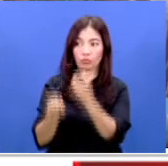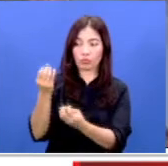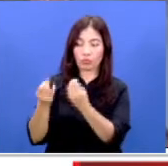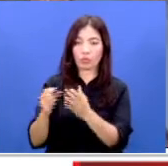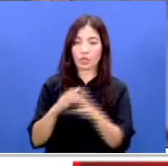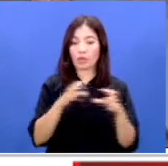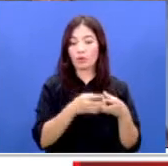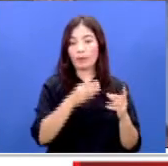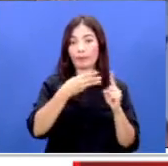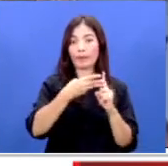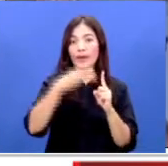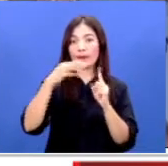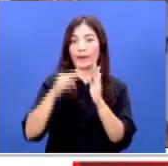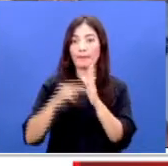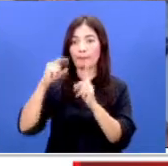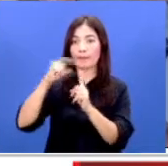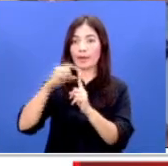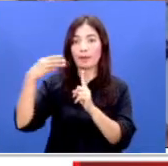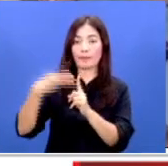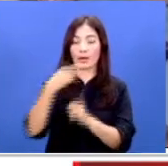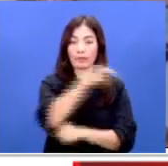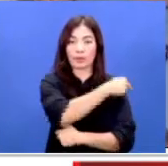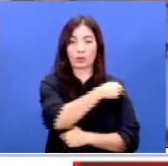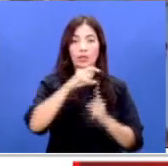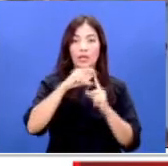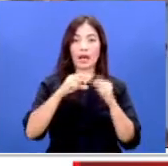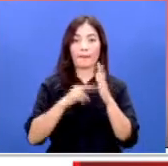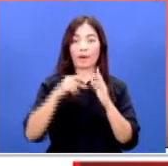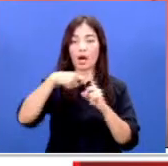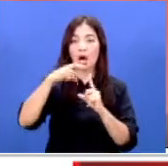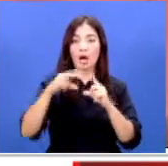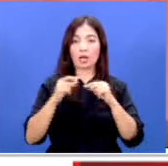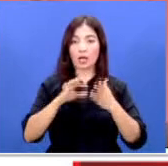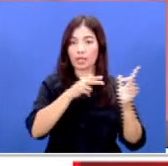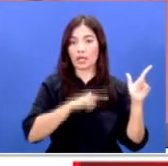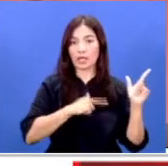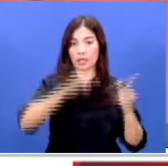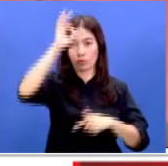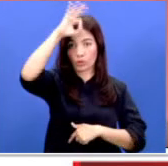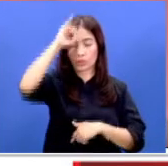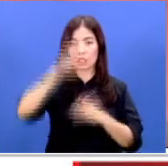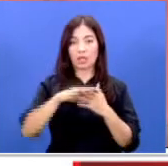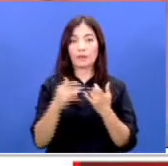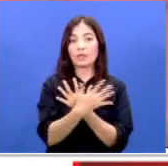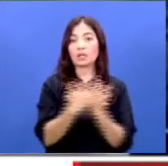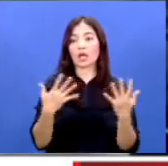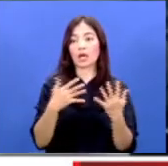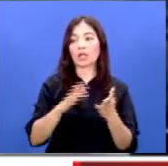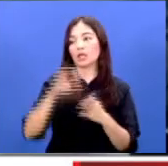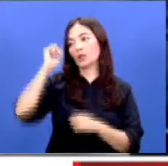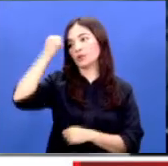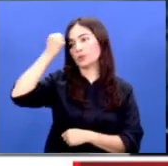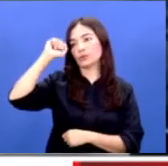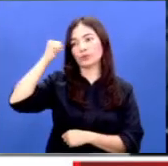gabungan dari BMPB, Damkar, serta TNI Polri dan para relawan sudah agak kesulitan untuk